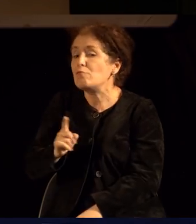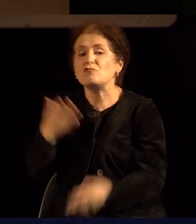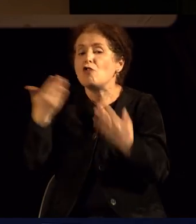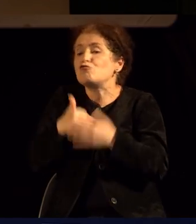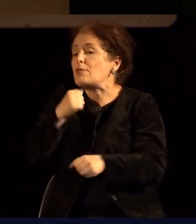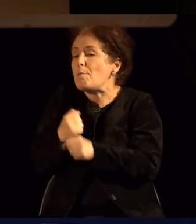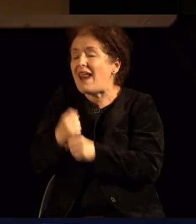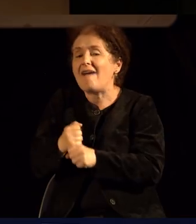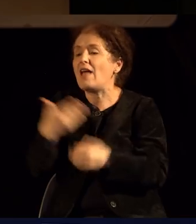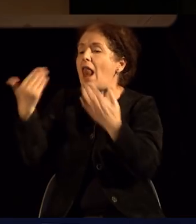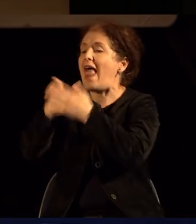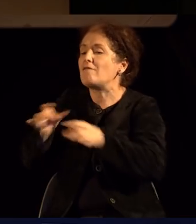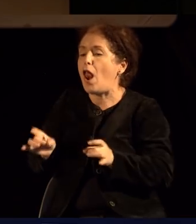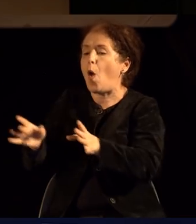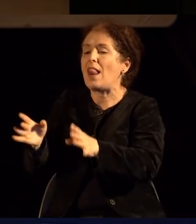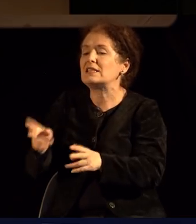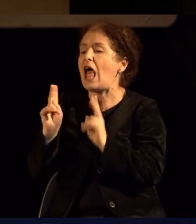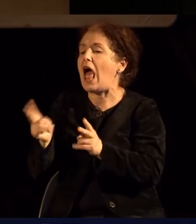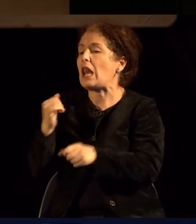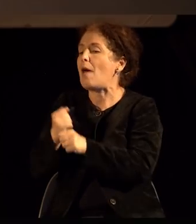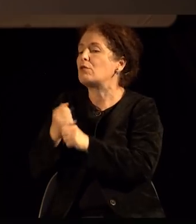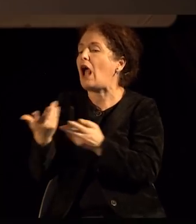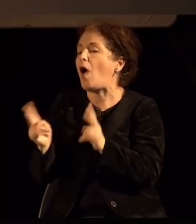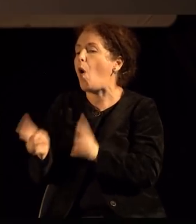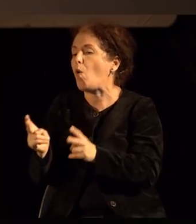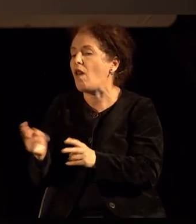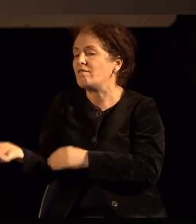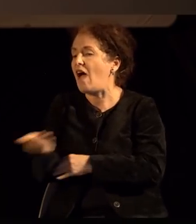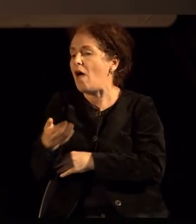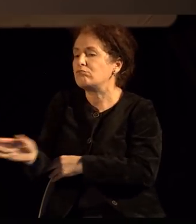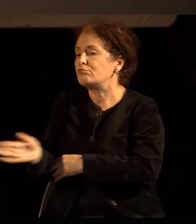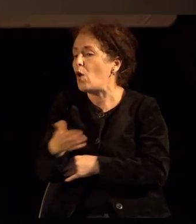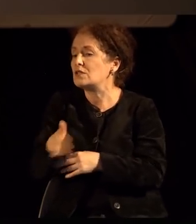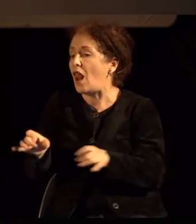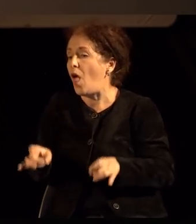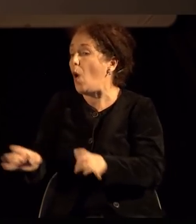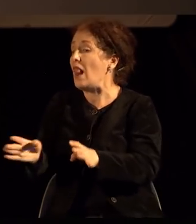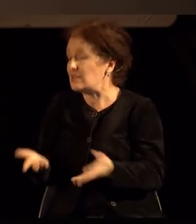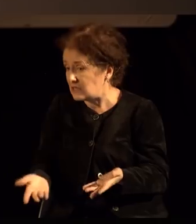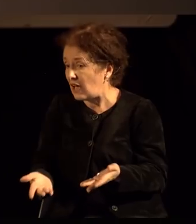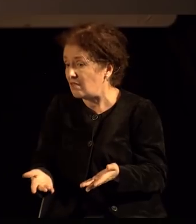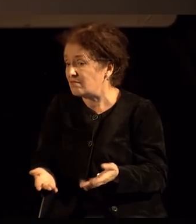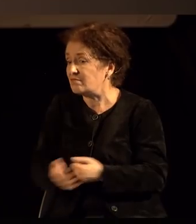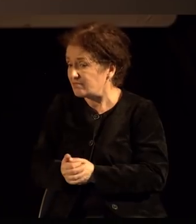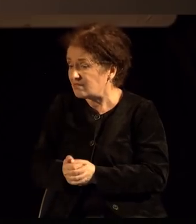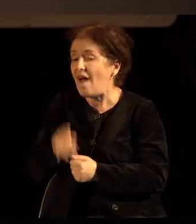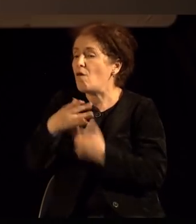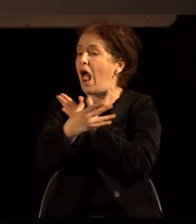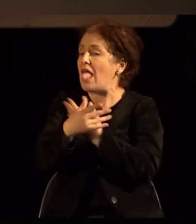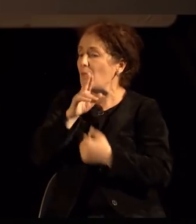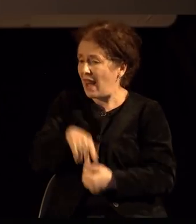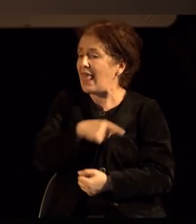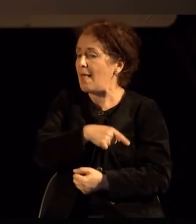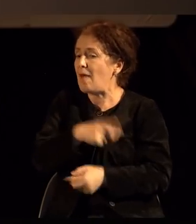за да можат да преживеат. Тоа, за се река, сега се менува. Вирджините, кои што ги има се уште во некои делови од Албанија